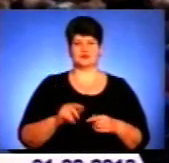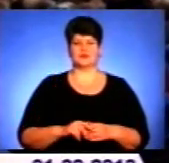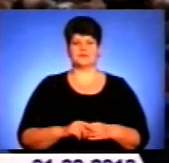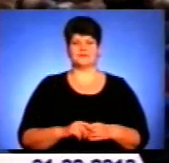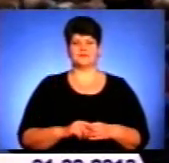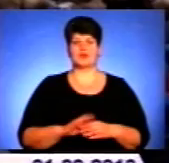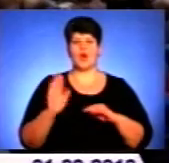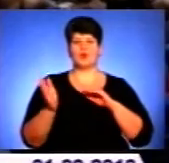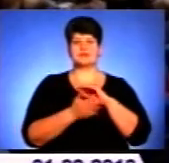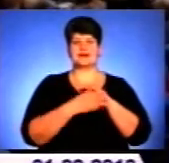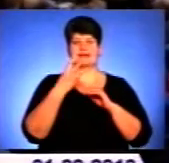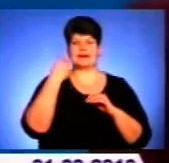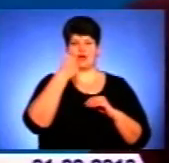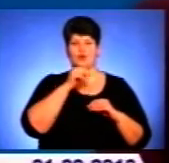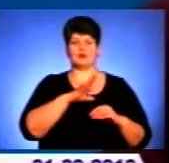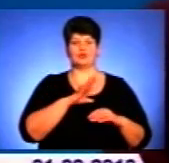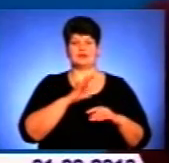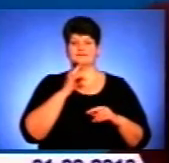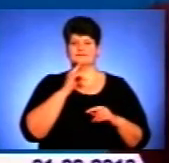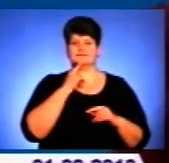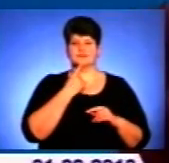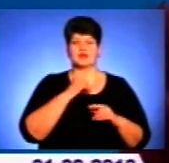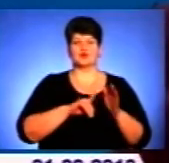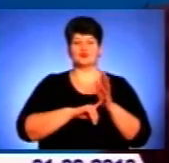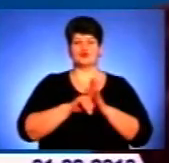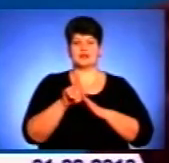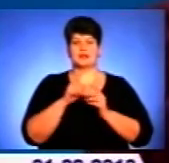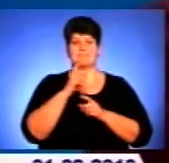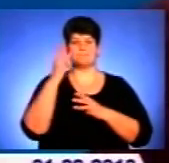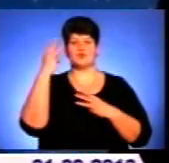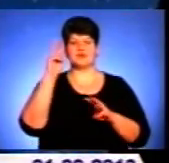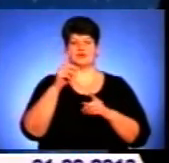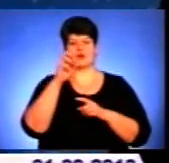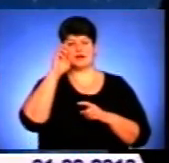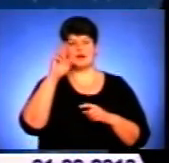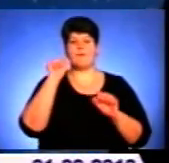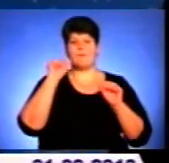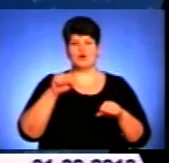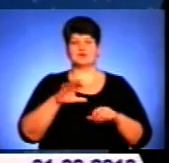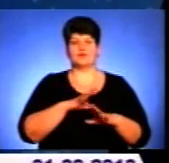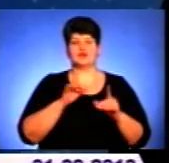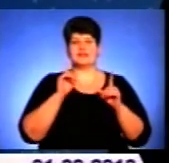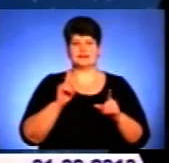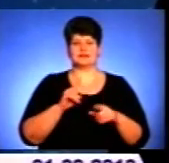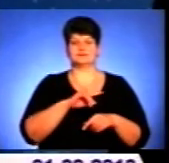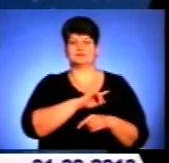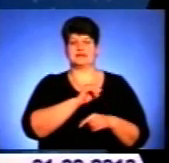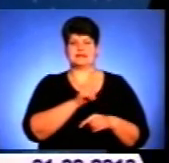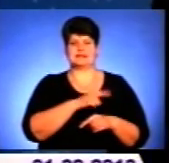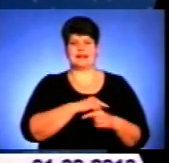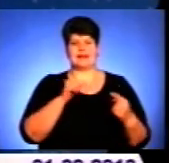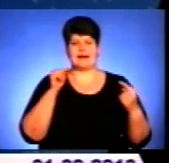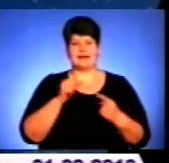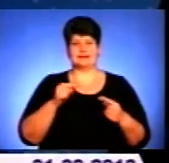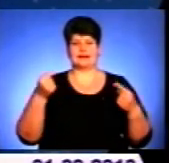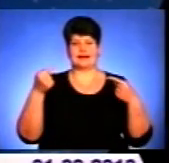Останні три роки для країни були досить непростими, і розпочати модернізацію країни можна було лише за допомогою жорстких антикризових заходів.